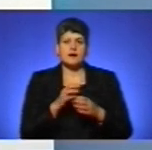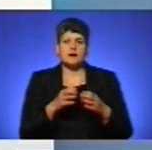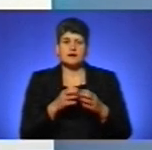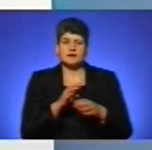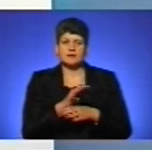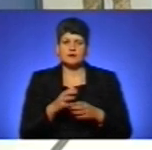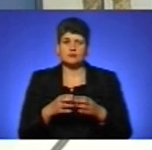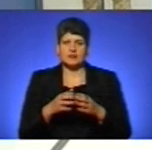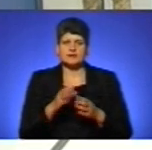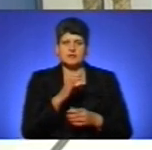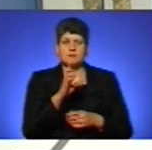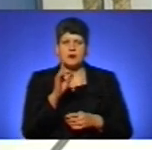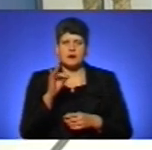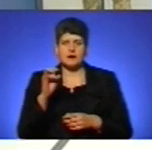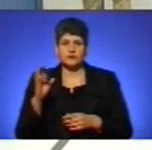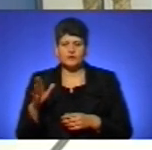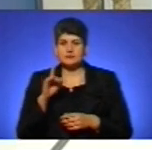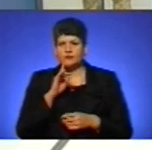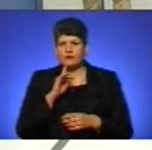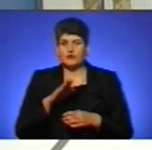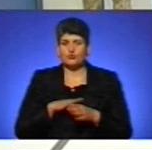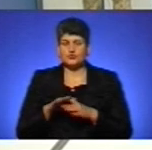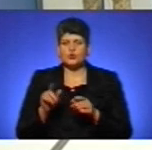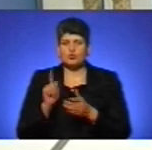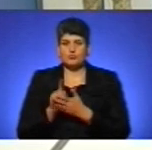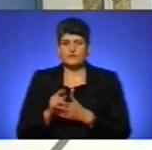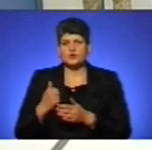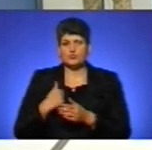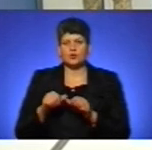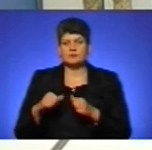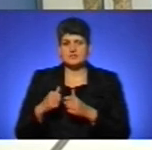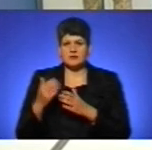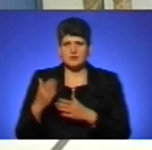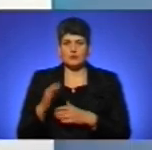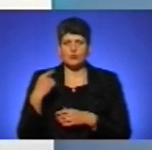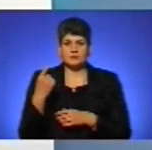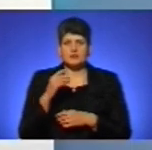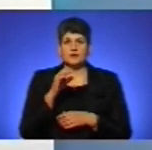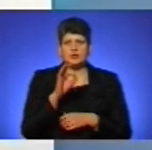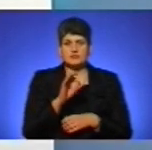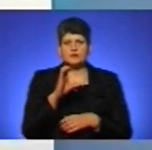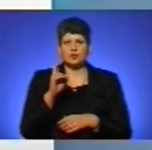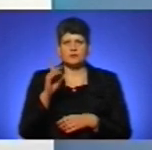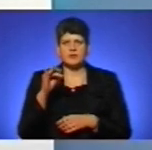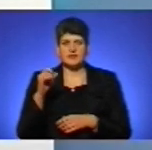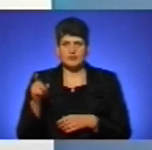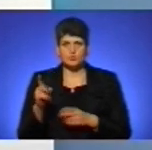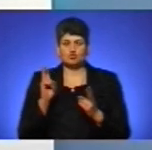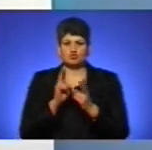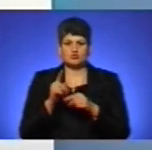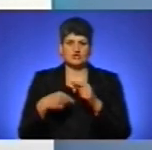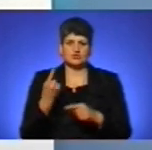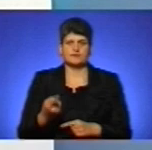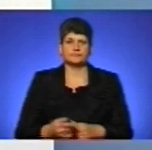Сергієм Барановим та тимчасовим виконувачем обов'язків військового комісара області Олександром Скумбрієм. До зустрічі в ефірі.